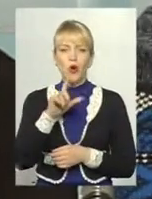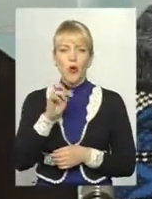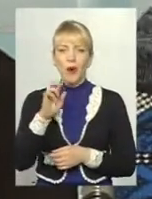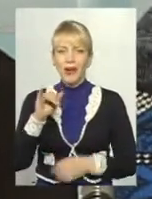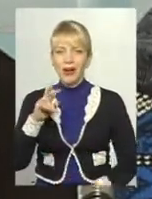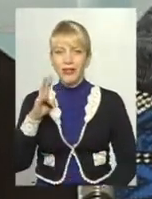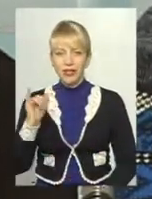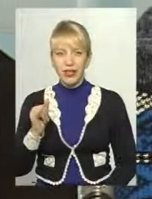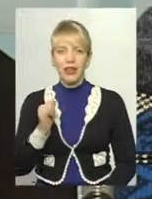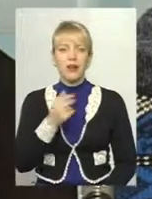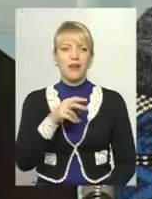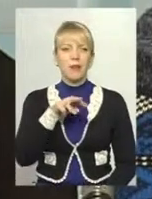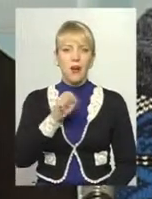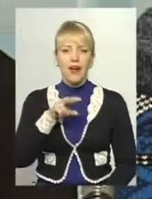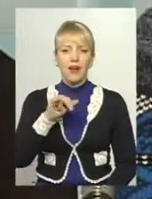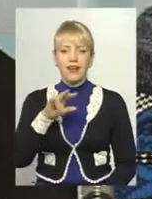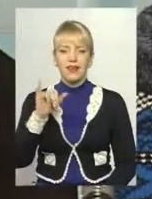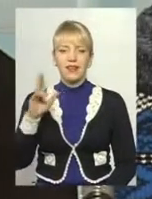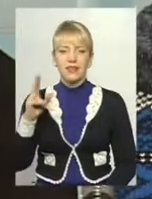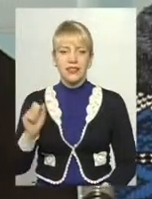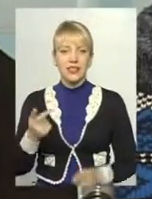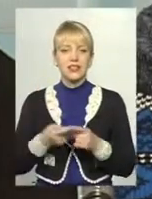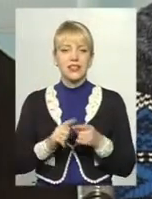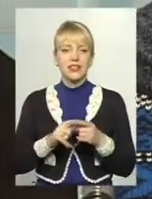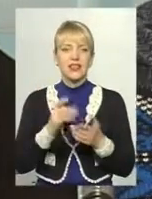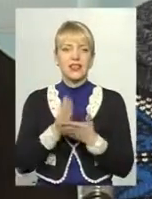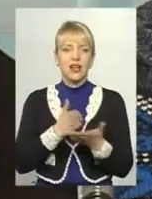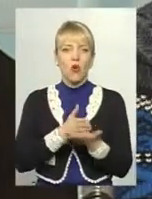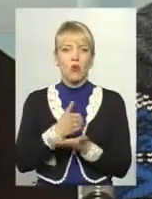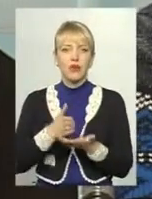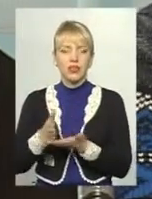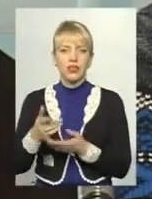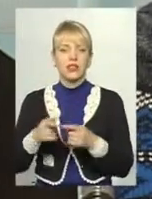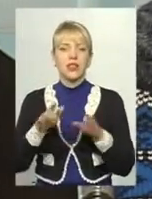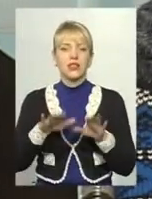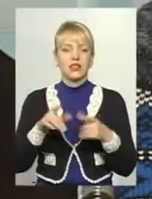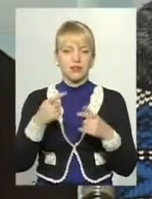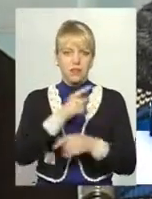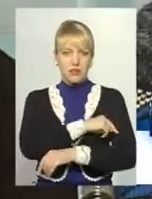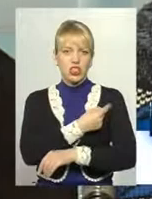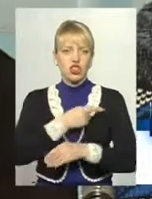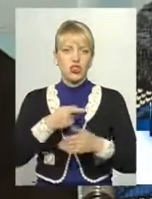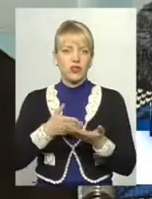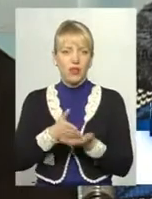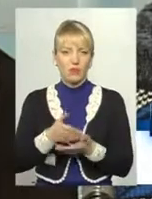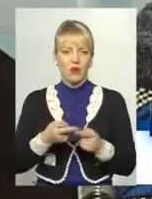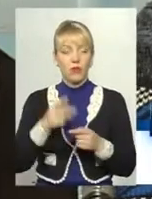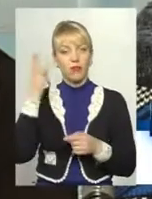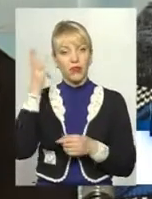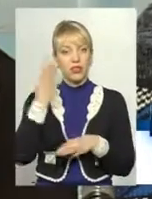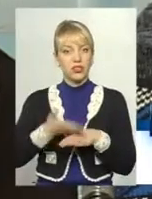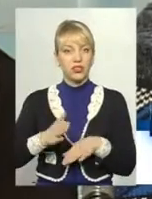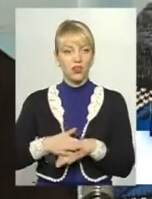об'єкти медичного напрямку, які не дають можливість широко, але ці об'єкти є, ми їх так здалеко все рівно показуємо. Як я кажу, Хмельницькому тяжче,